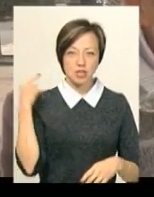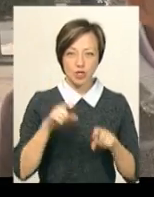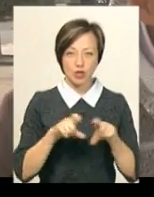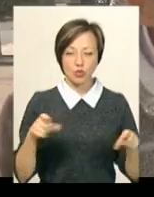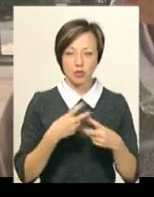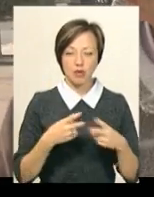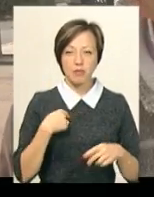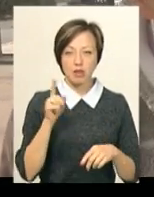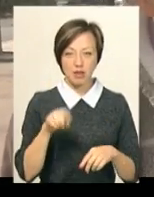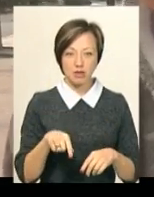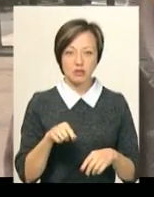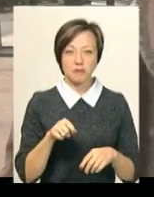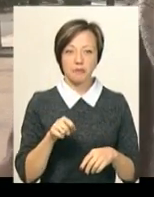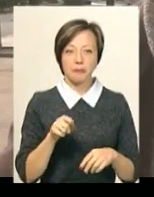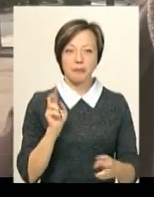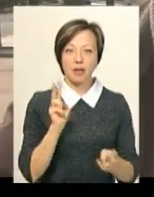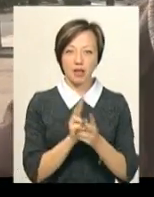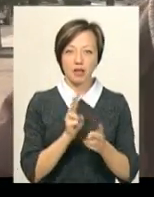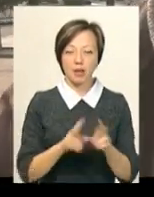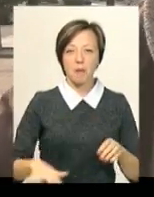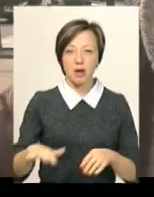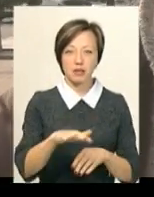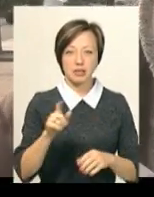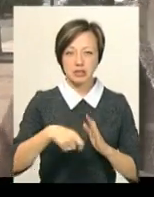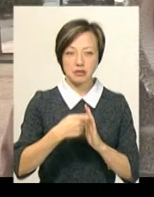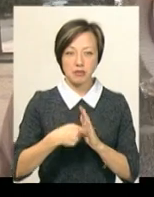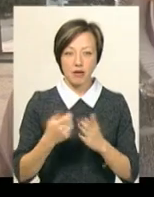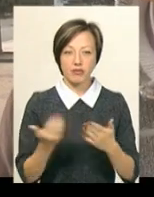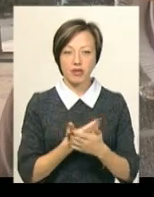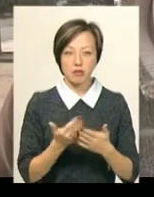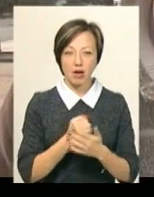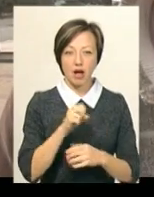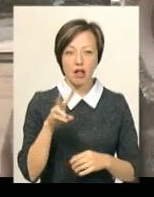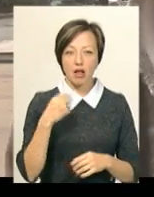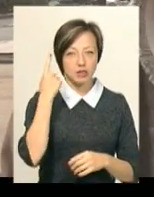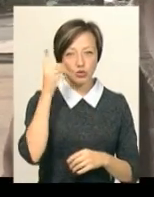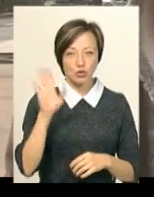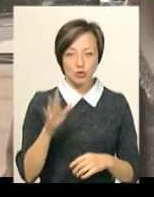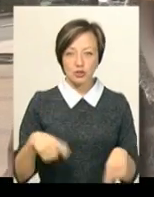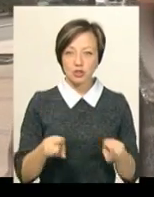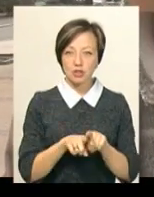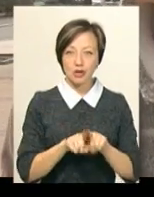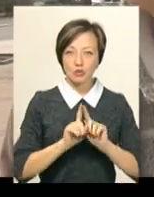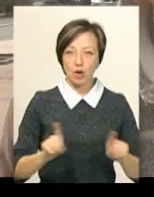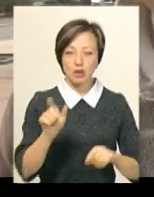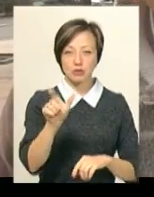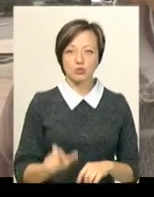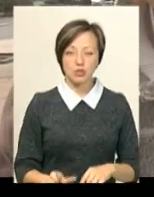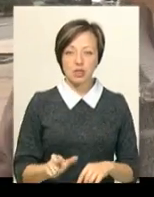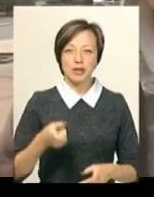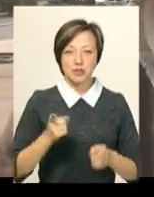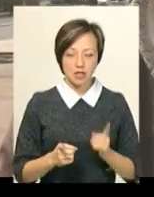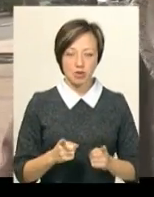тюрмі. Ми навіть пересікалися на Майдані з ним, він там знімав теж фільм. Але я не думав, що це настільки унікальна людина, яка